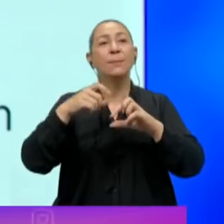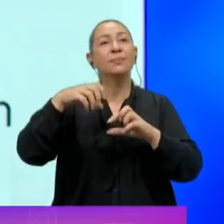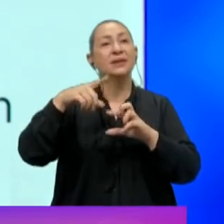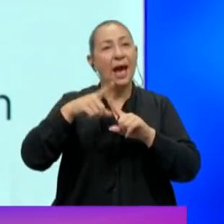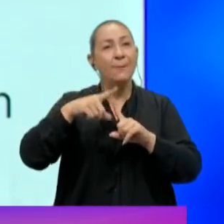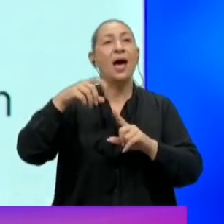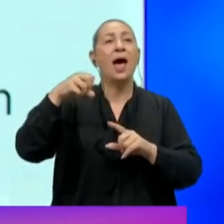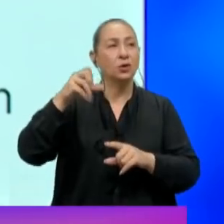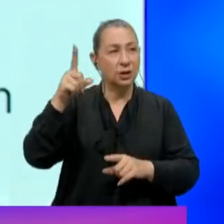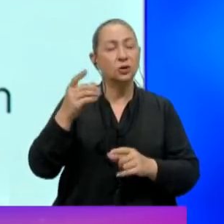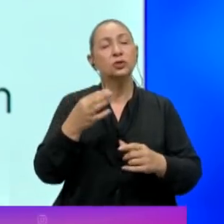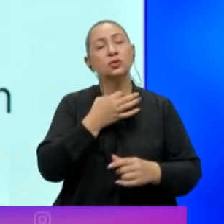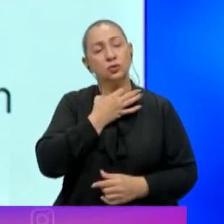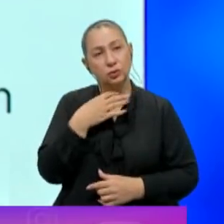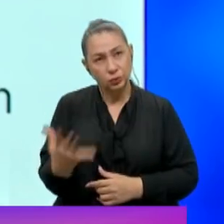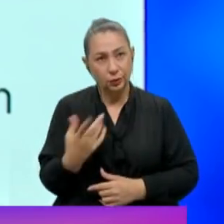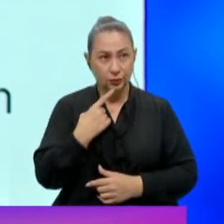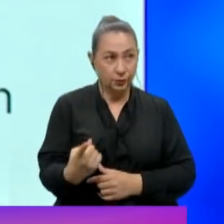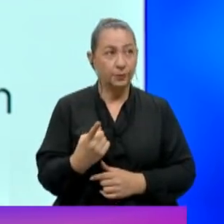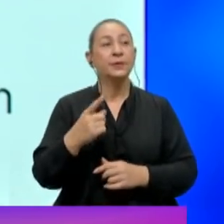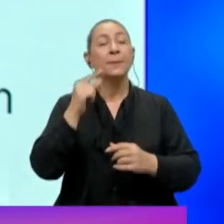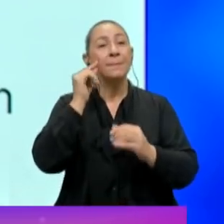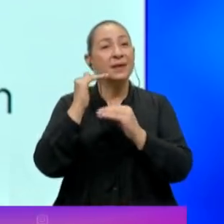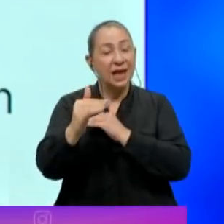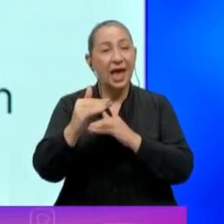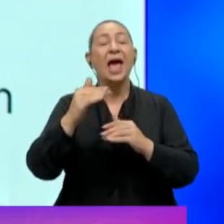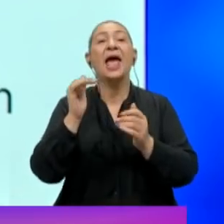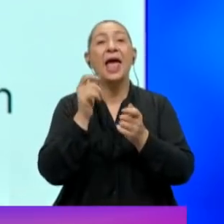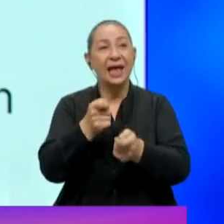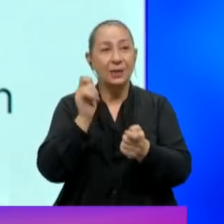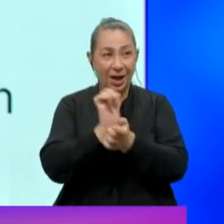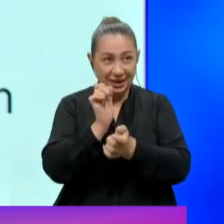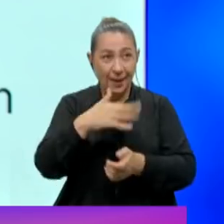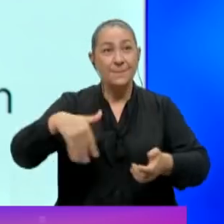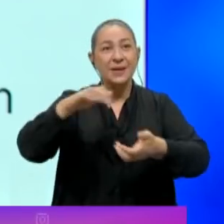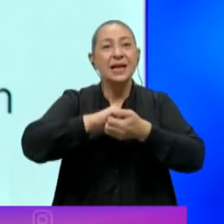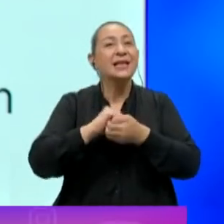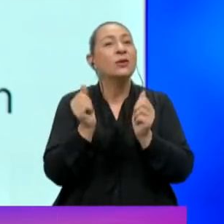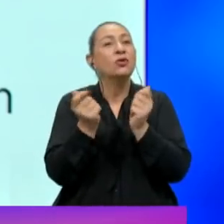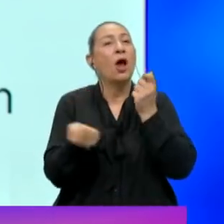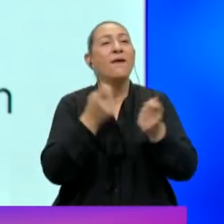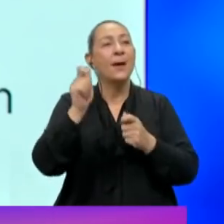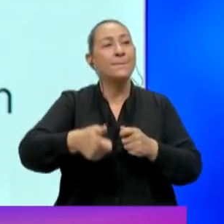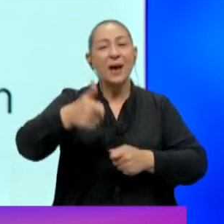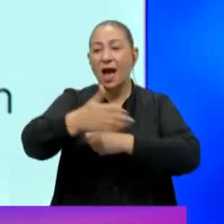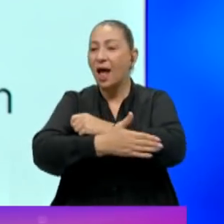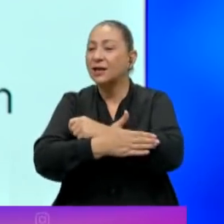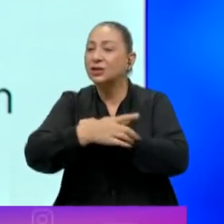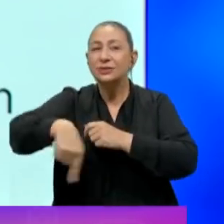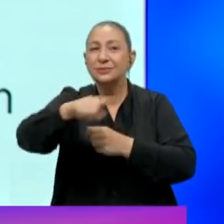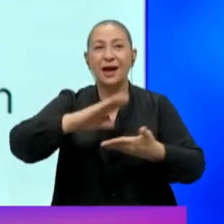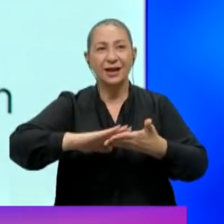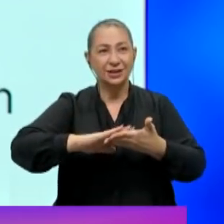Erdoğan'a şükranlarımı sunuyorum dedi. Milletimize, eğitim ailemize, birlikte görev yaptığım bakan arkadaşlarıma